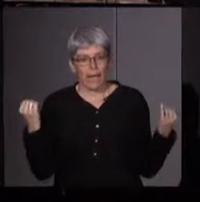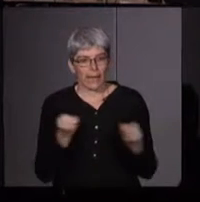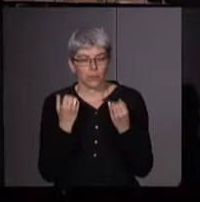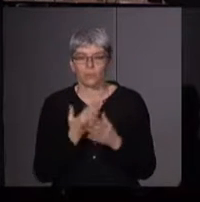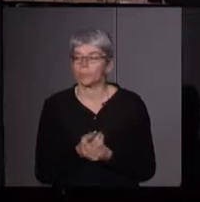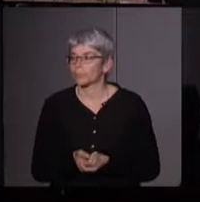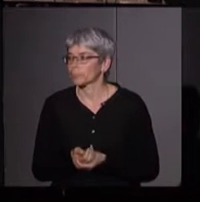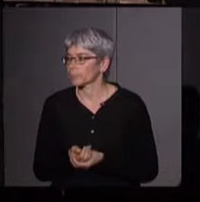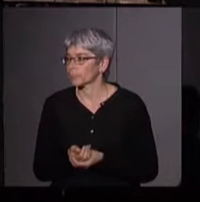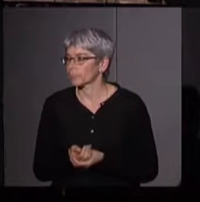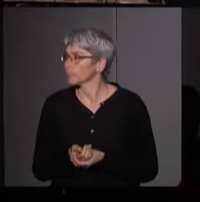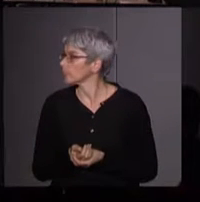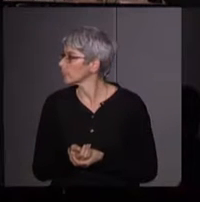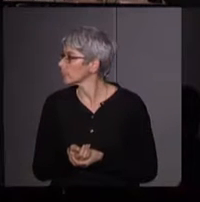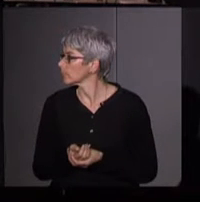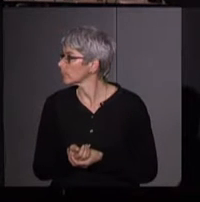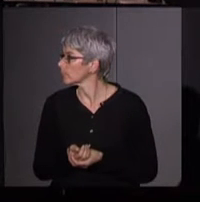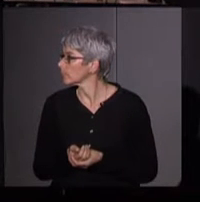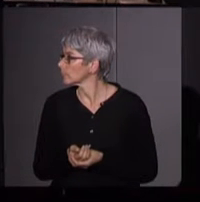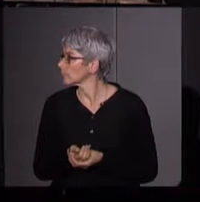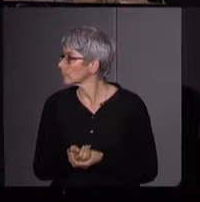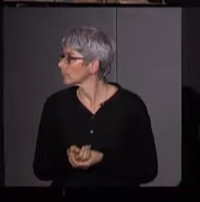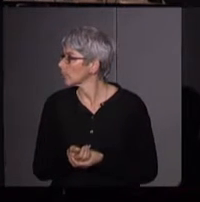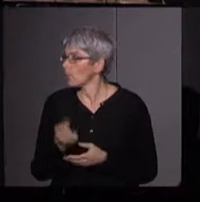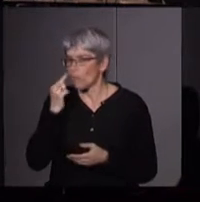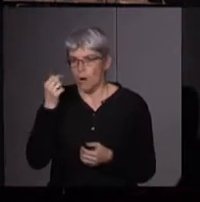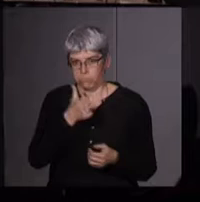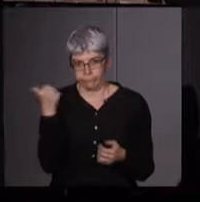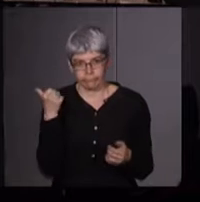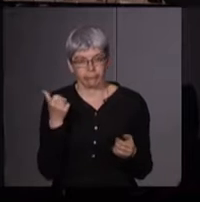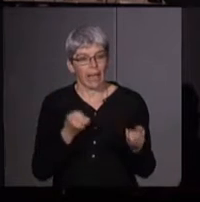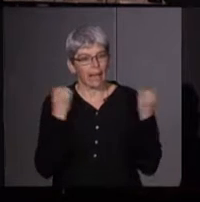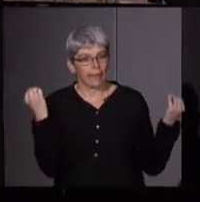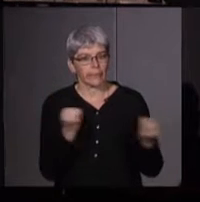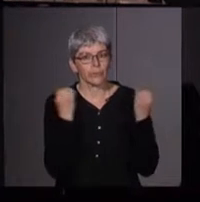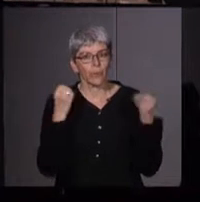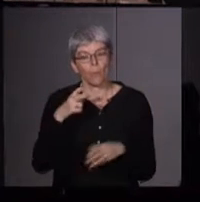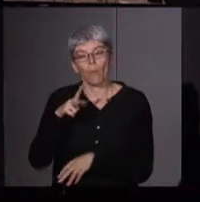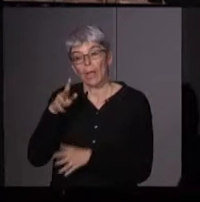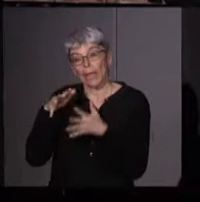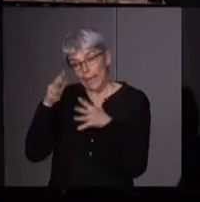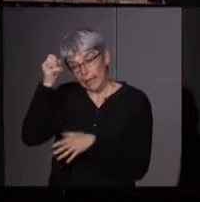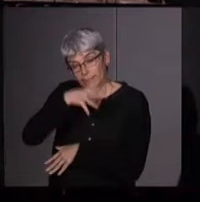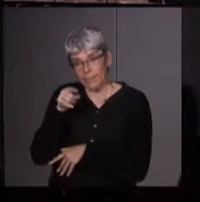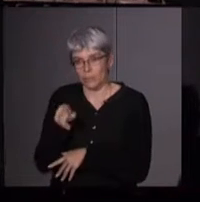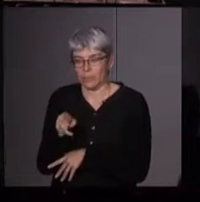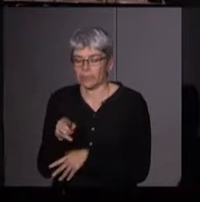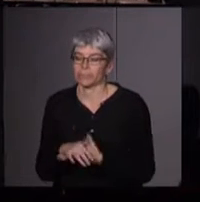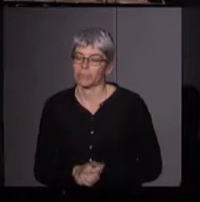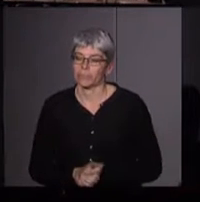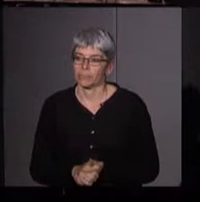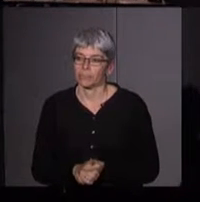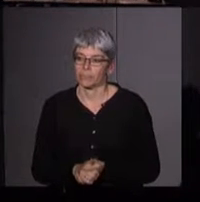l'action, donc, voilà, ici, l'action du Pentagone ou action Pentagone.